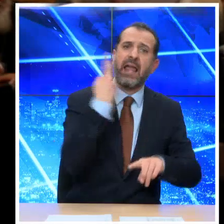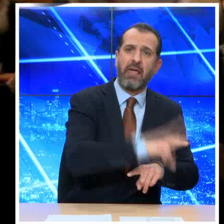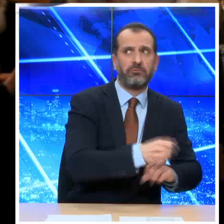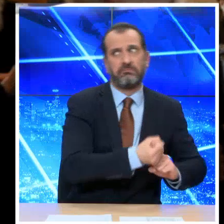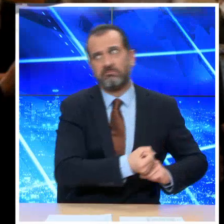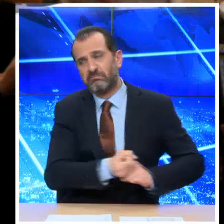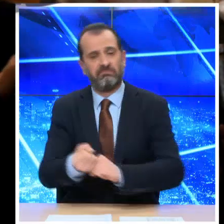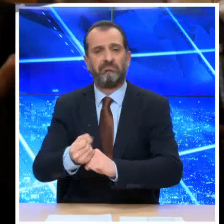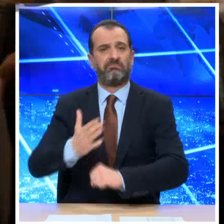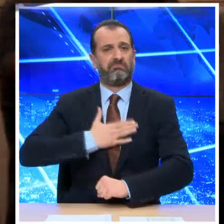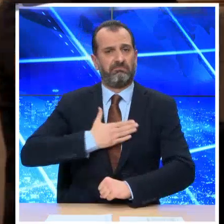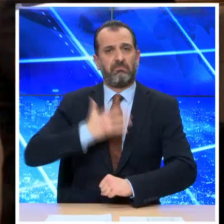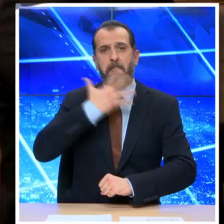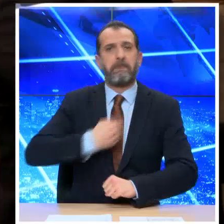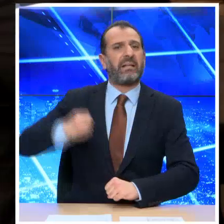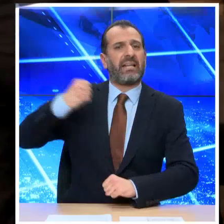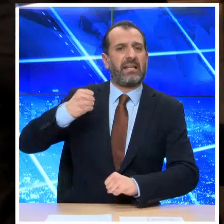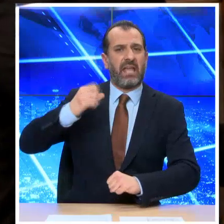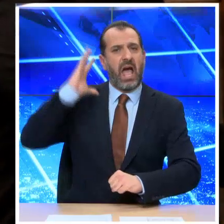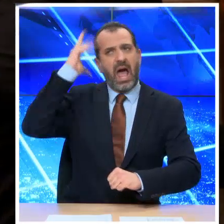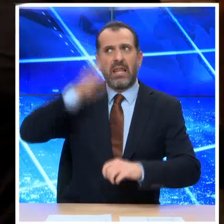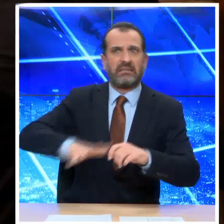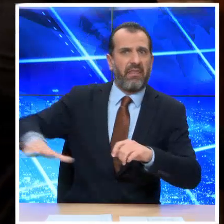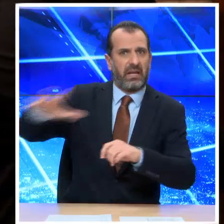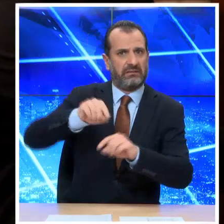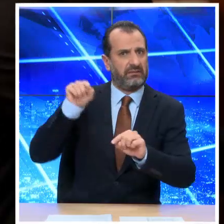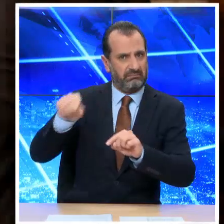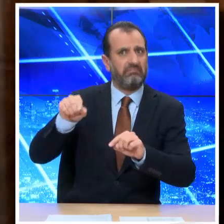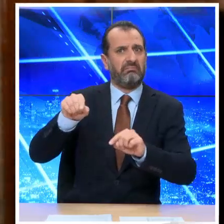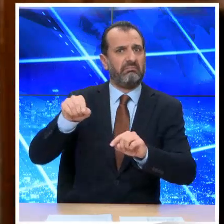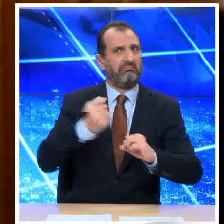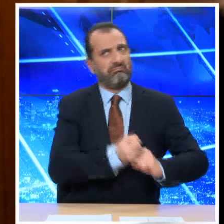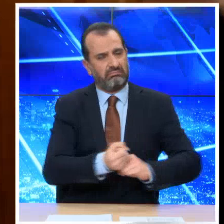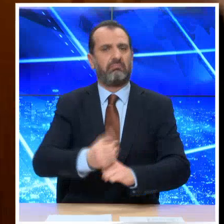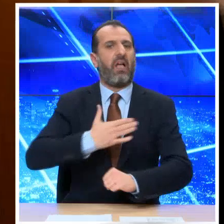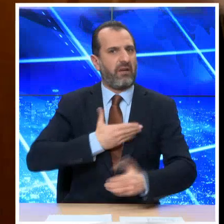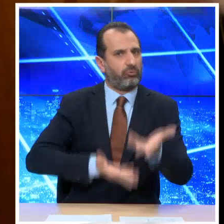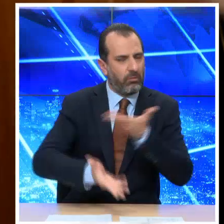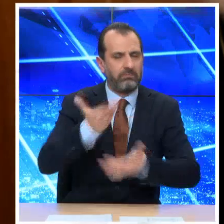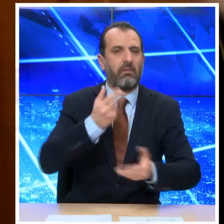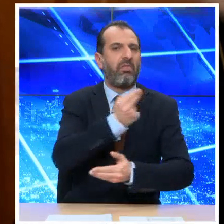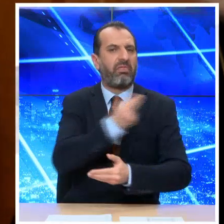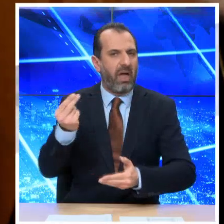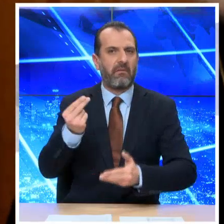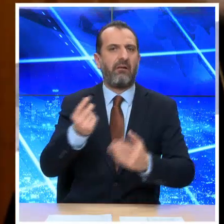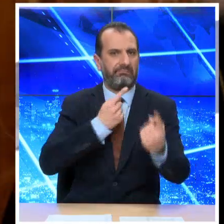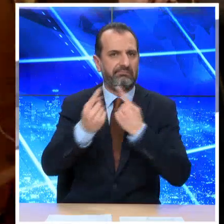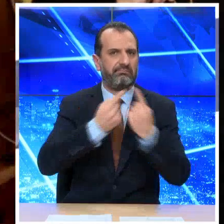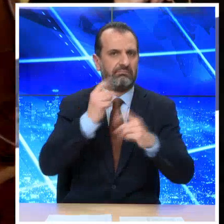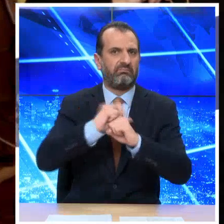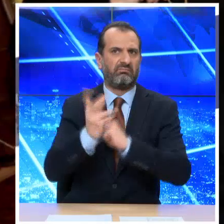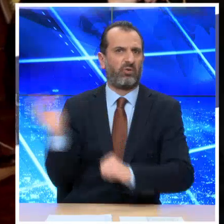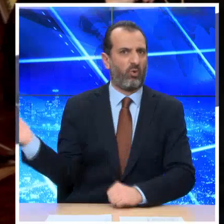Ιεραποστολικό Έργο του Πατριαρχείου Αλεξάνδριας. Στο επίκεντρο της συζήτησης βρέθηκε η πανδημία με τον κ. Θεόδωρο να